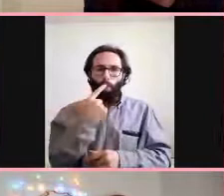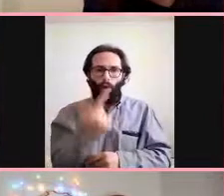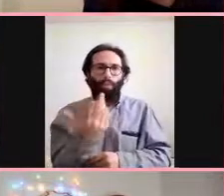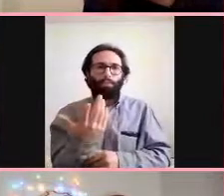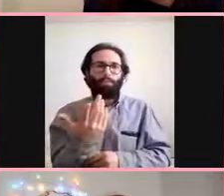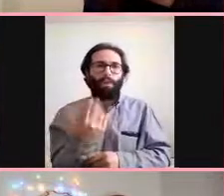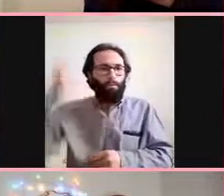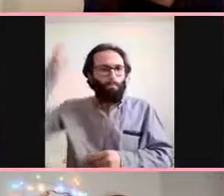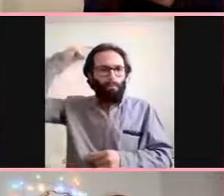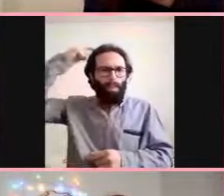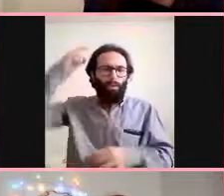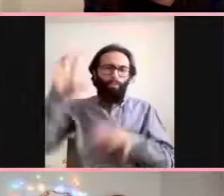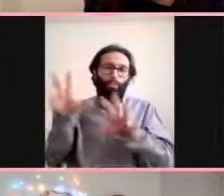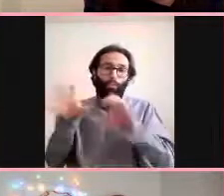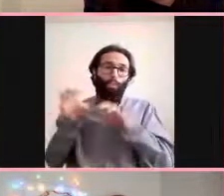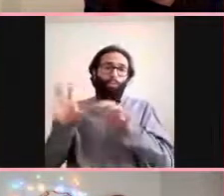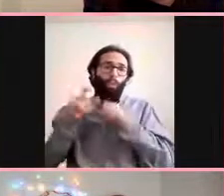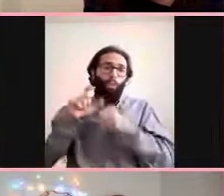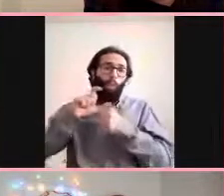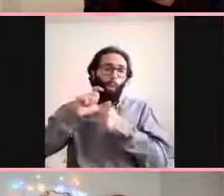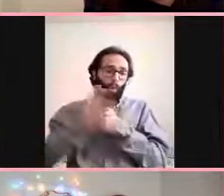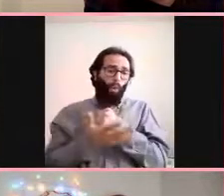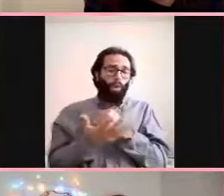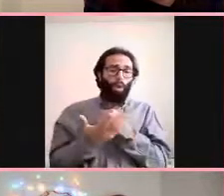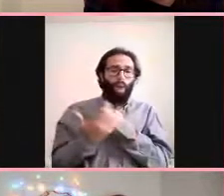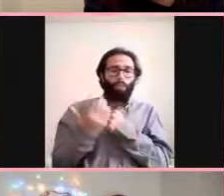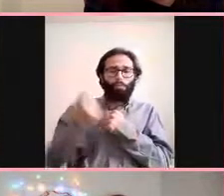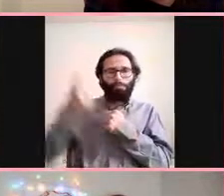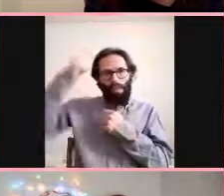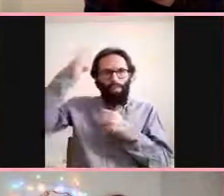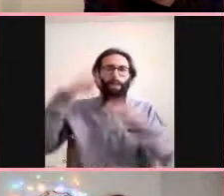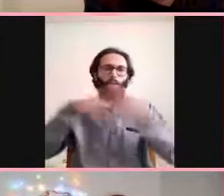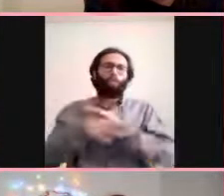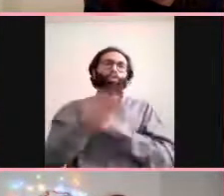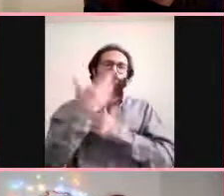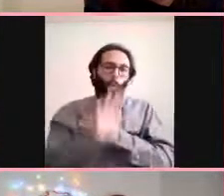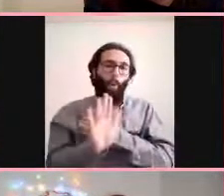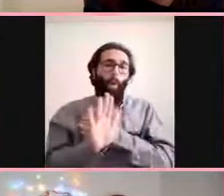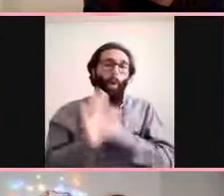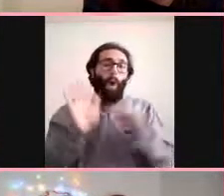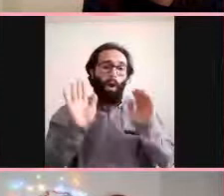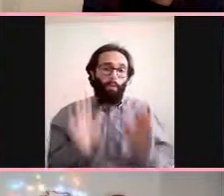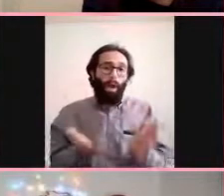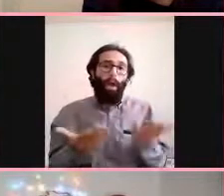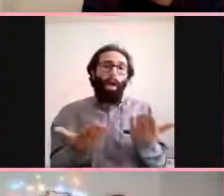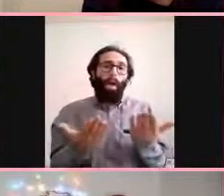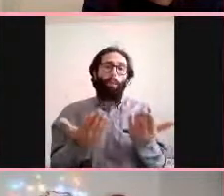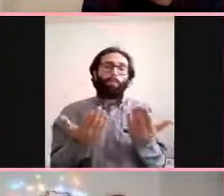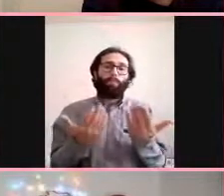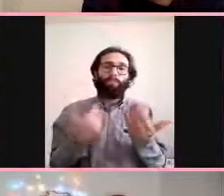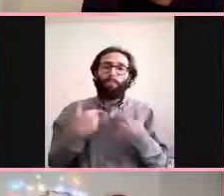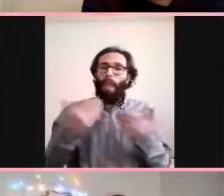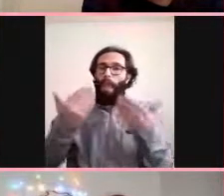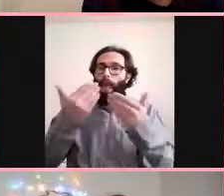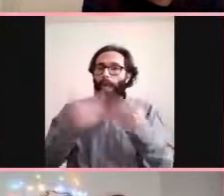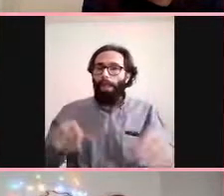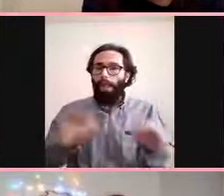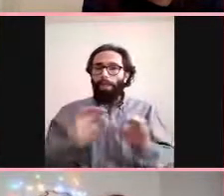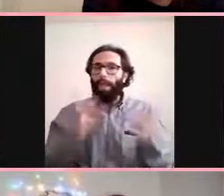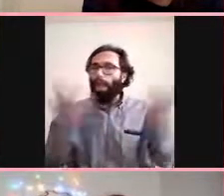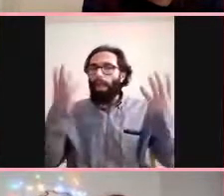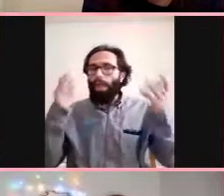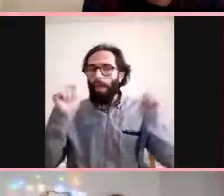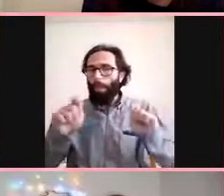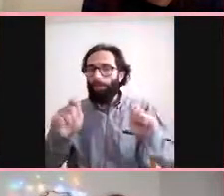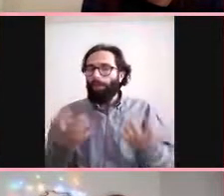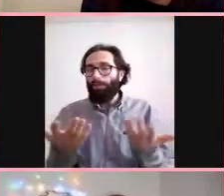yok. Beyne girişini de engelleyemiyoruz. En önemlisi koronaya yakalanmamak gibi